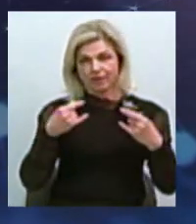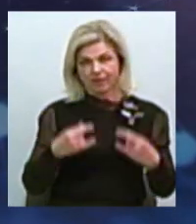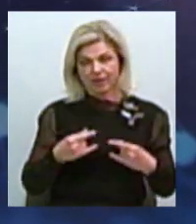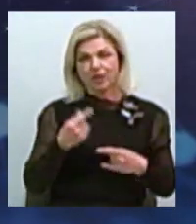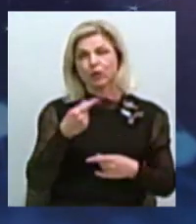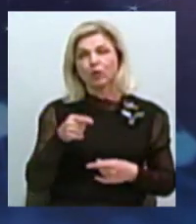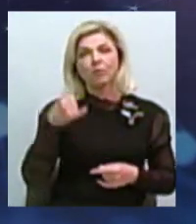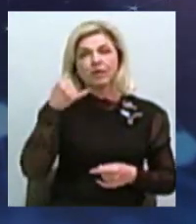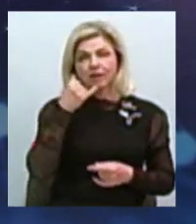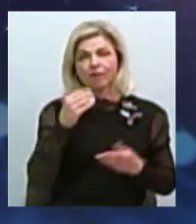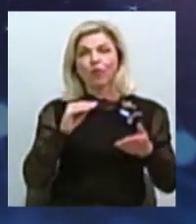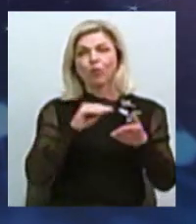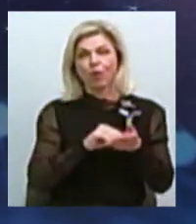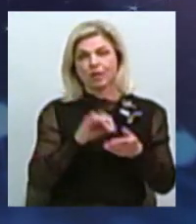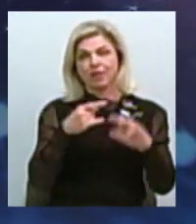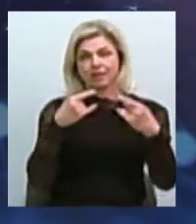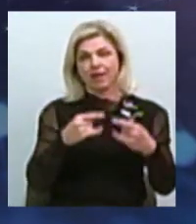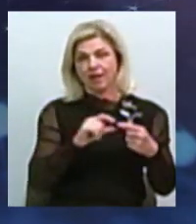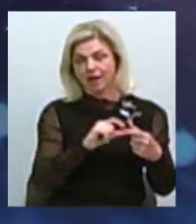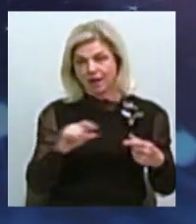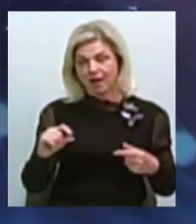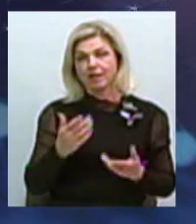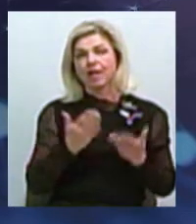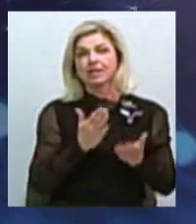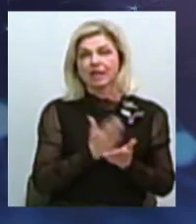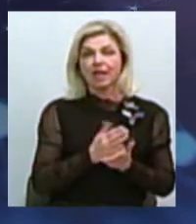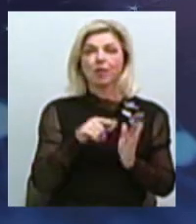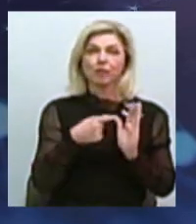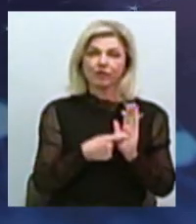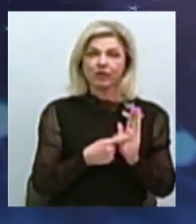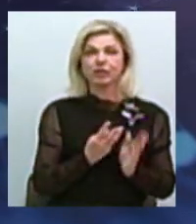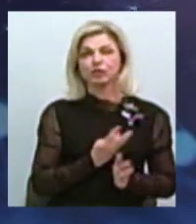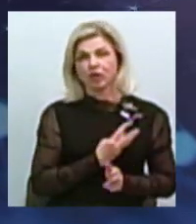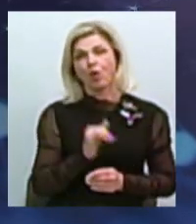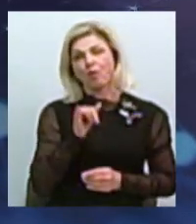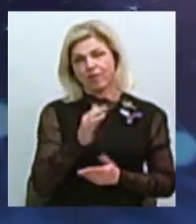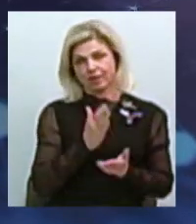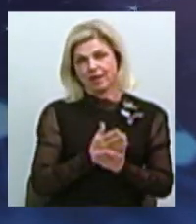студії 76 92 33. Якщо є запитання по бажанню, у вас приблизно 25 хвилин.